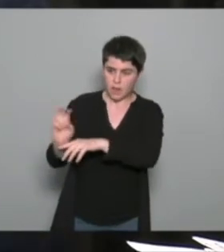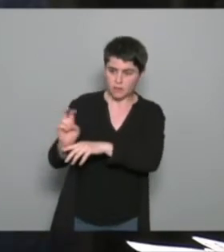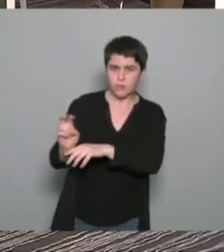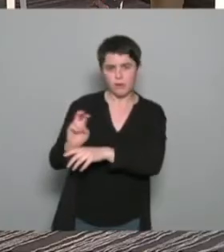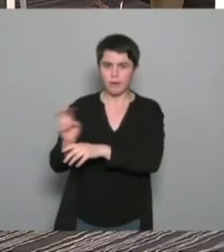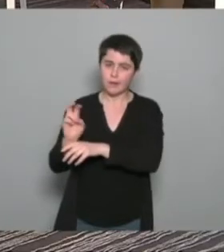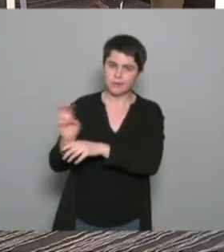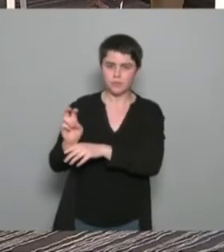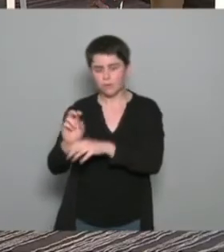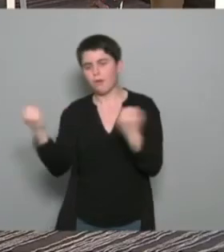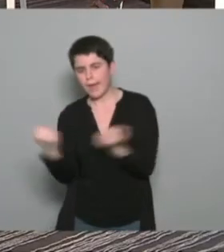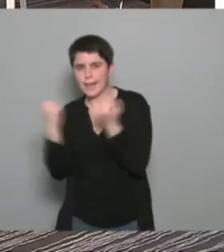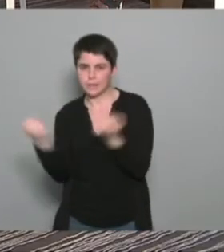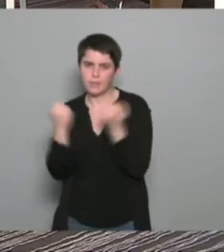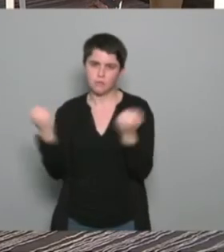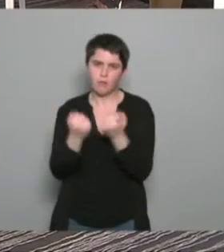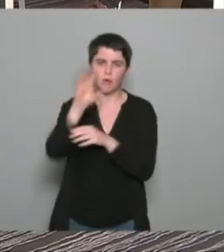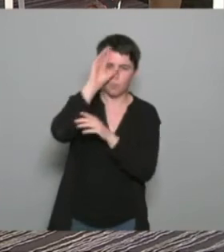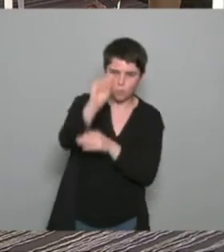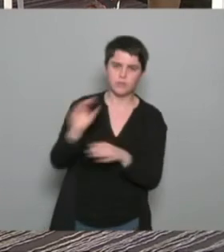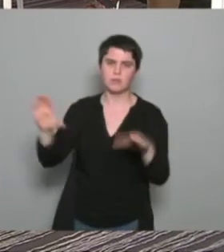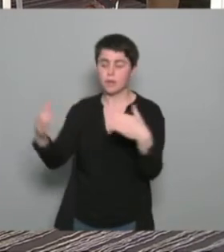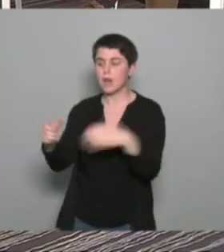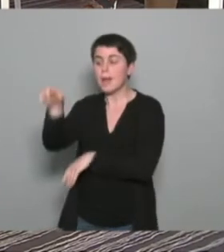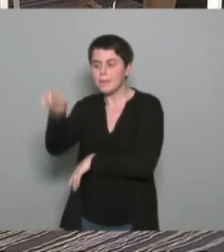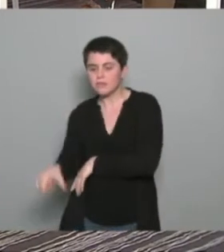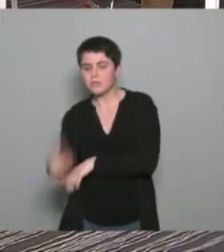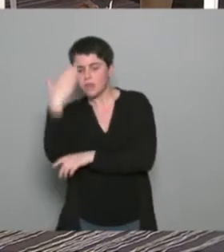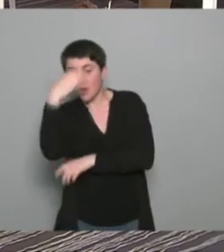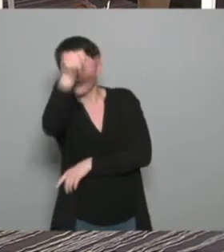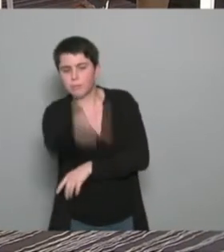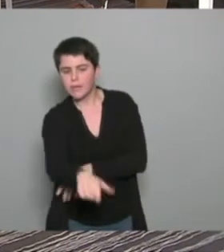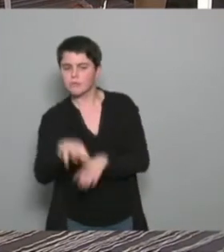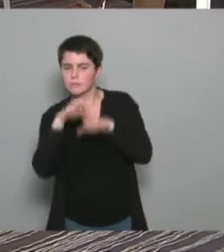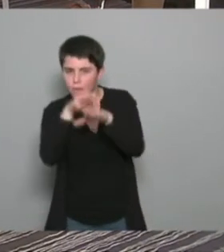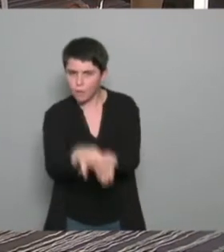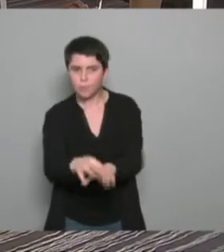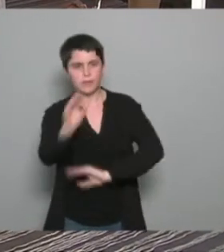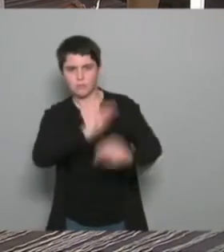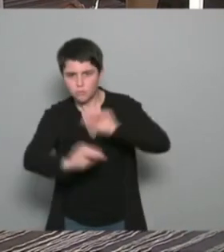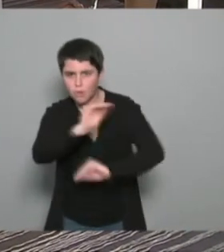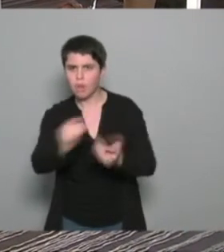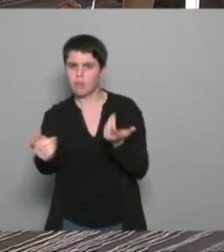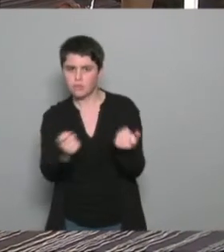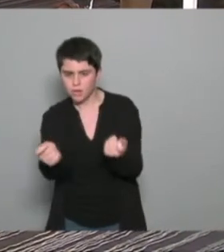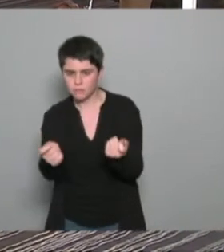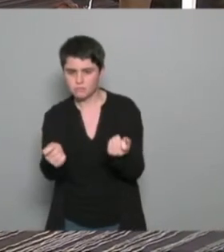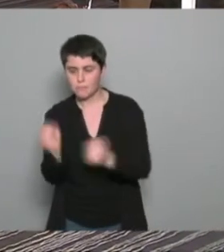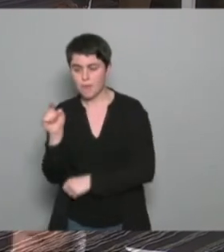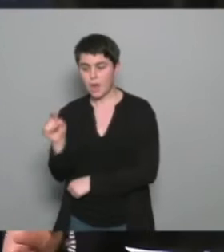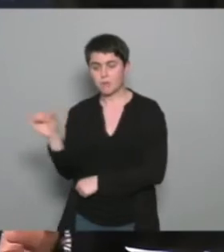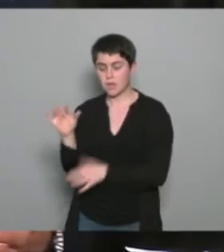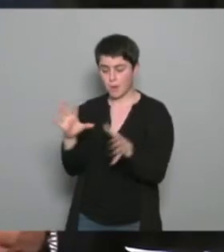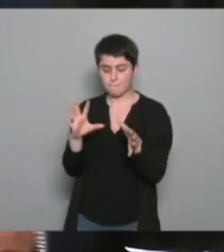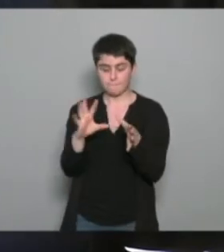avec un grand E qui rassemble tout le monde celui qui est charge de l'autre en fait celui qui est en charge de l'autre et bien en fait il est un maillon d'une